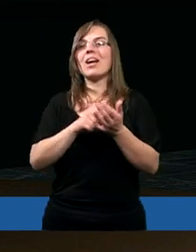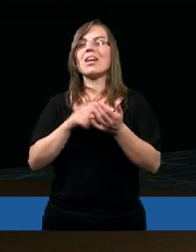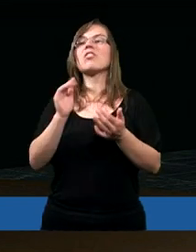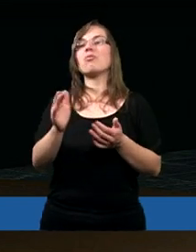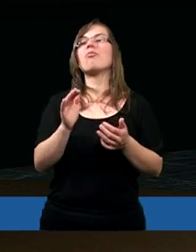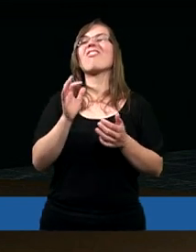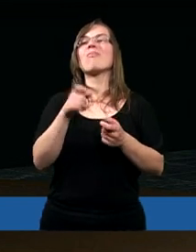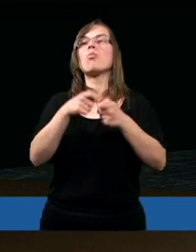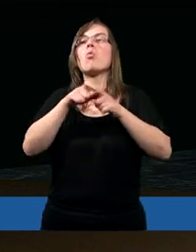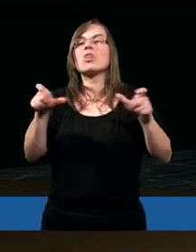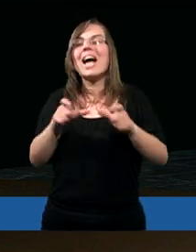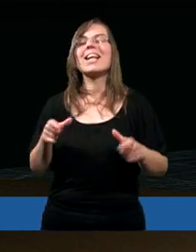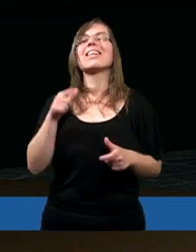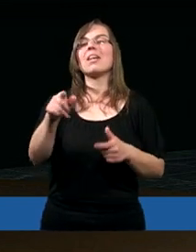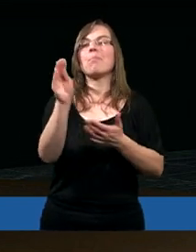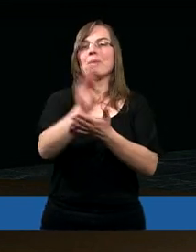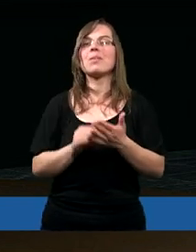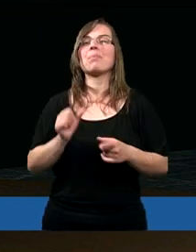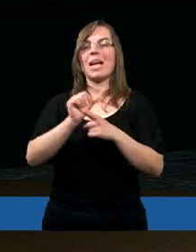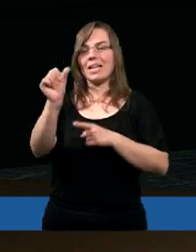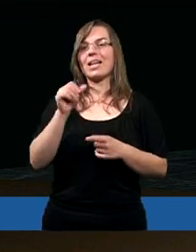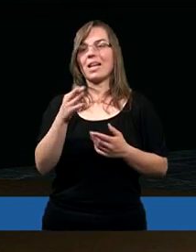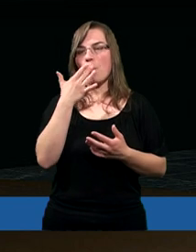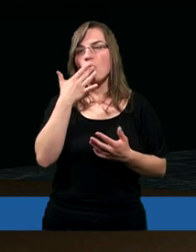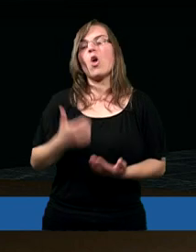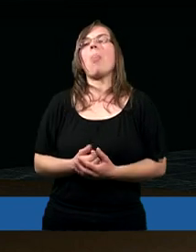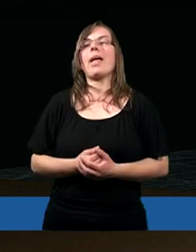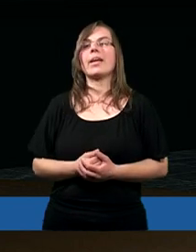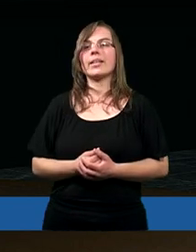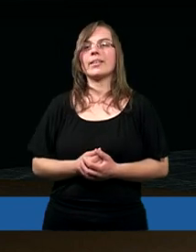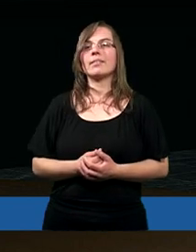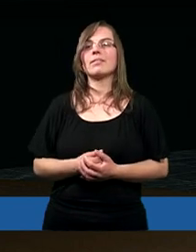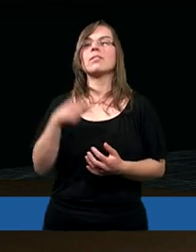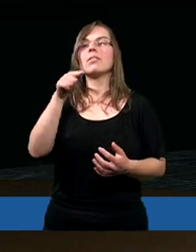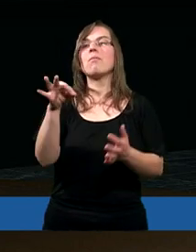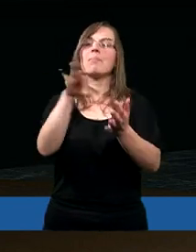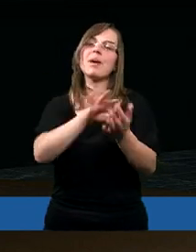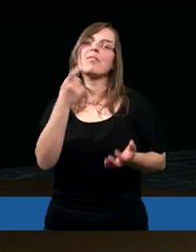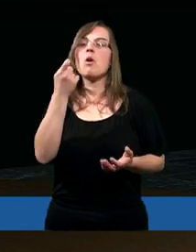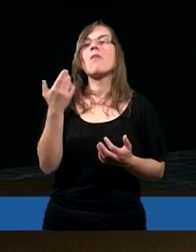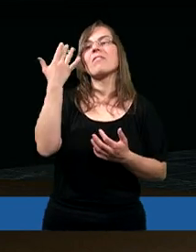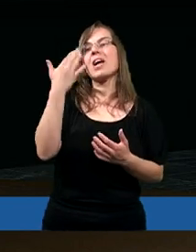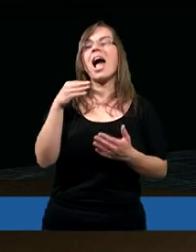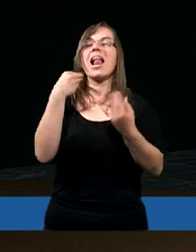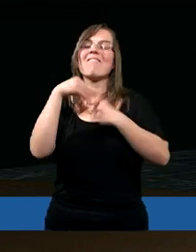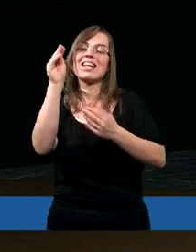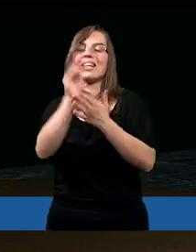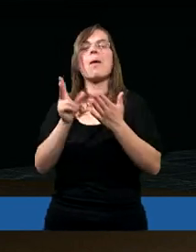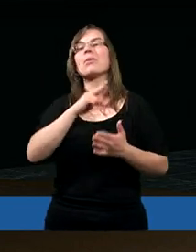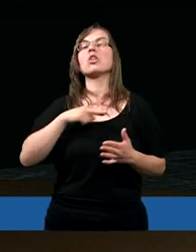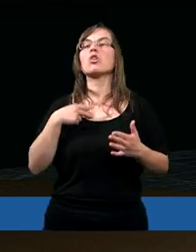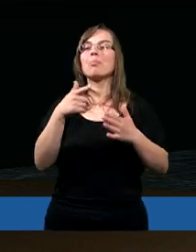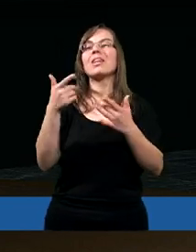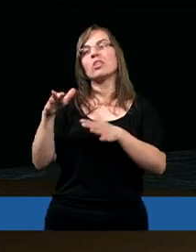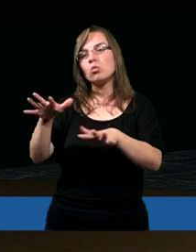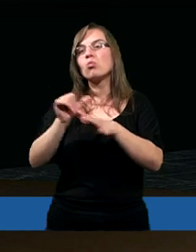współczesnym Piotrowi był również apostol Paweł, prawda? I on, prawdę mówiąc, wiele więcej napisał niż Piotr,